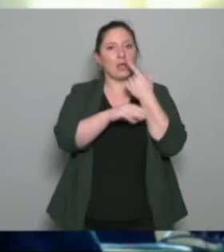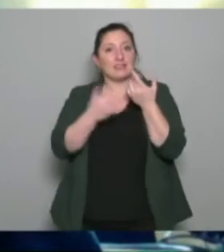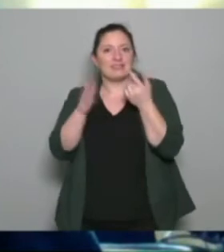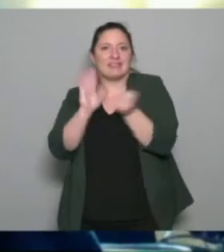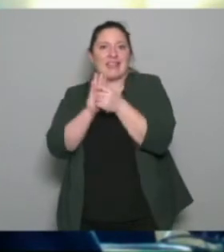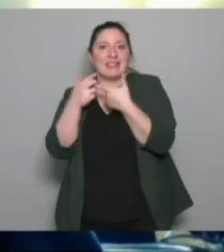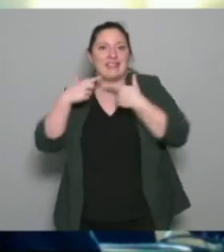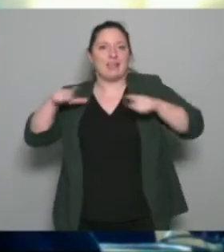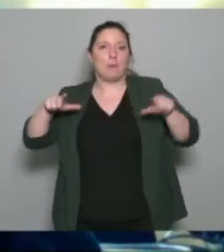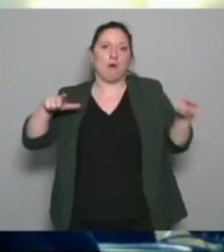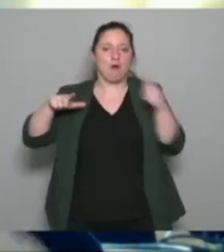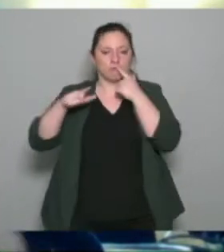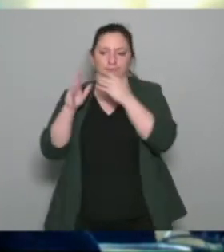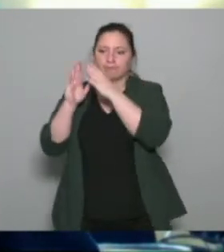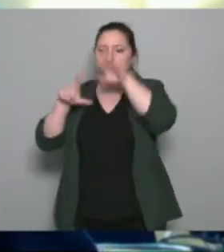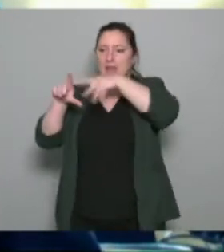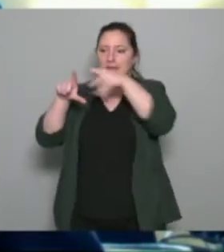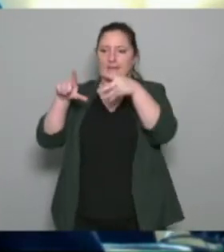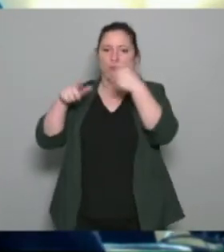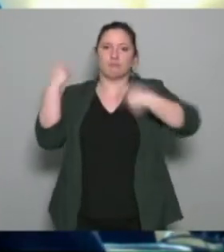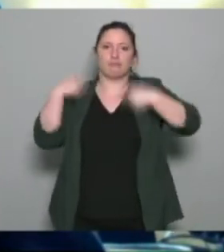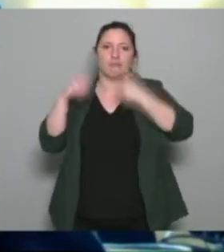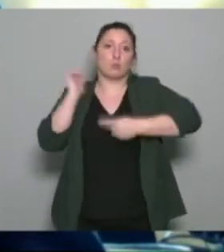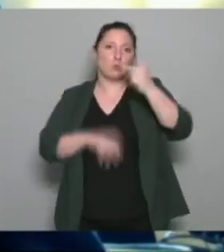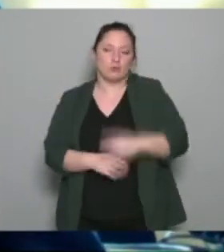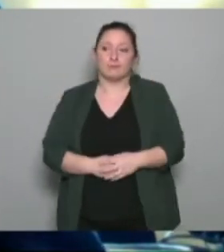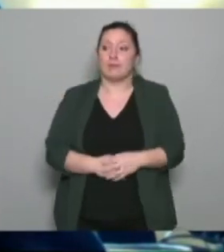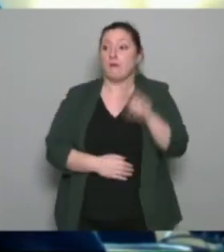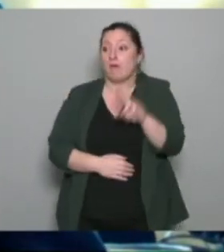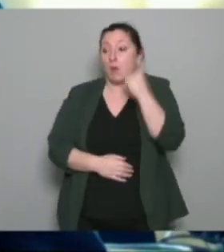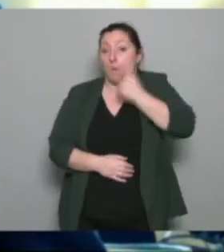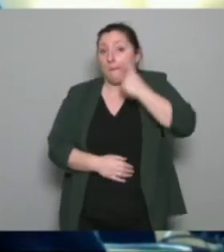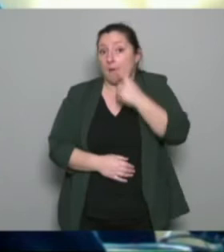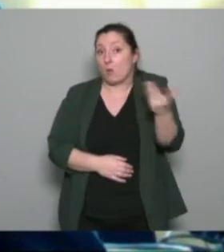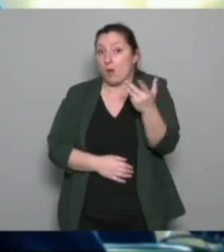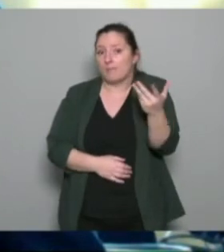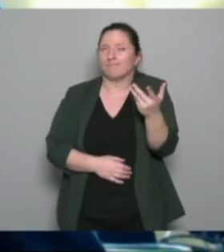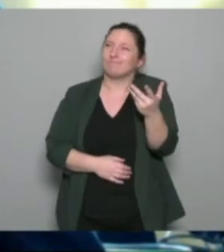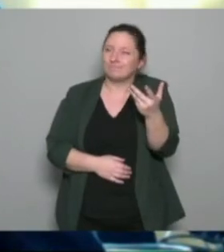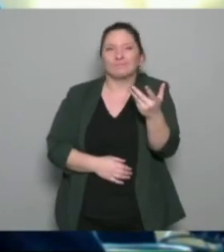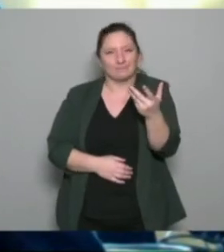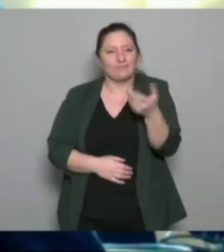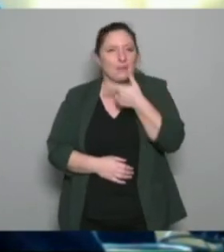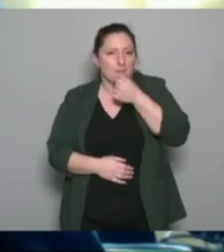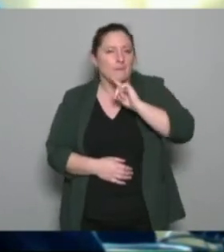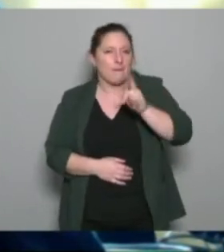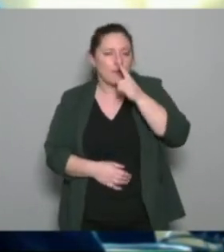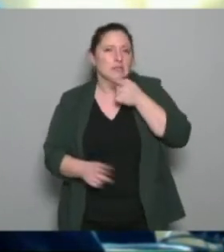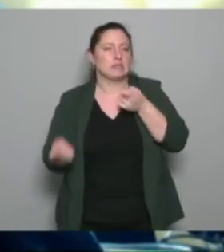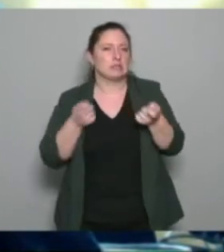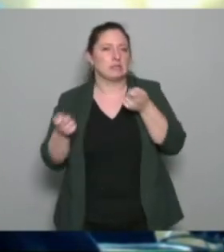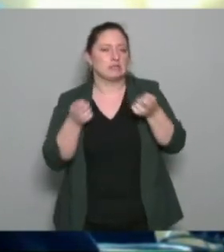donc et en fait on s'est aperçu que c'était pas si facile que ça parce que effectivement